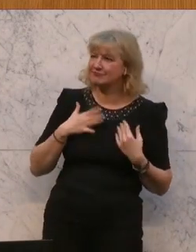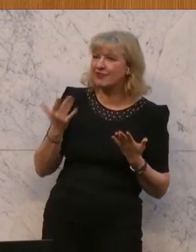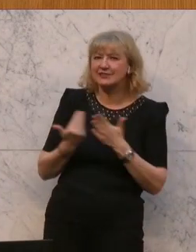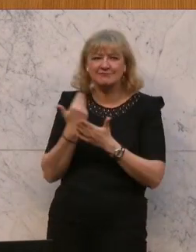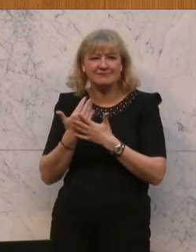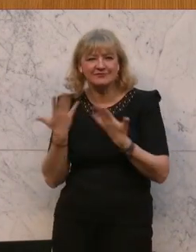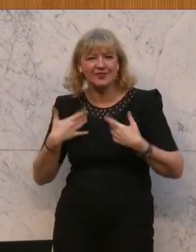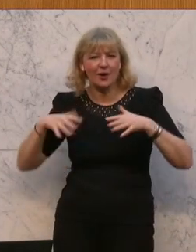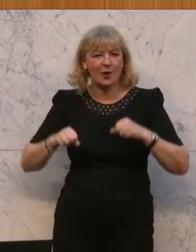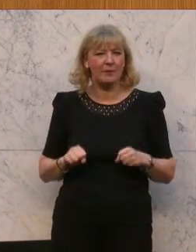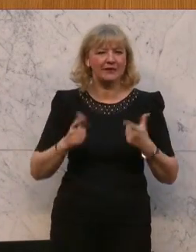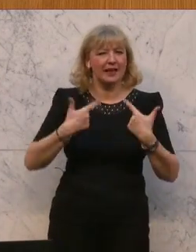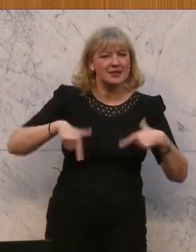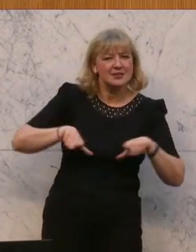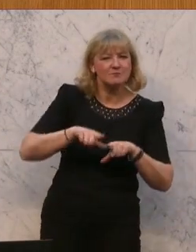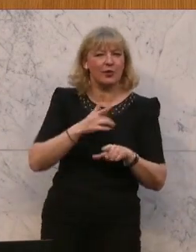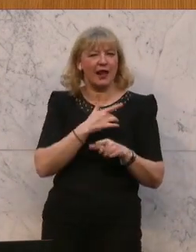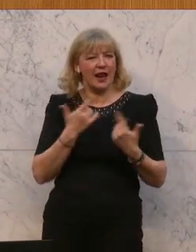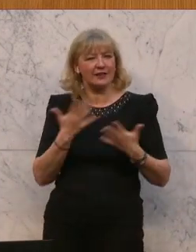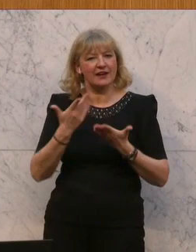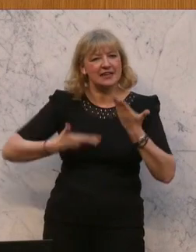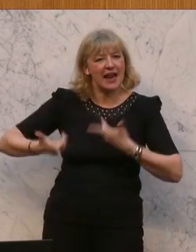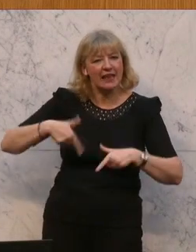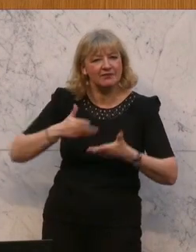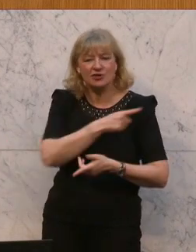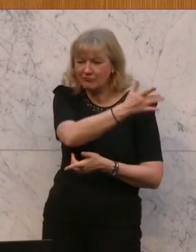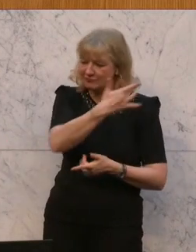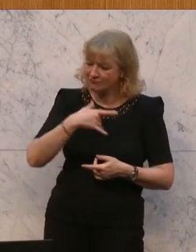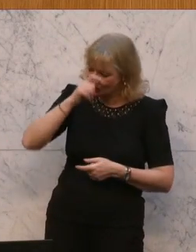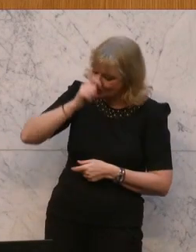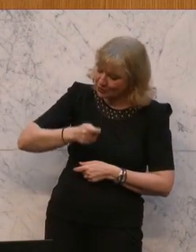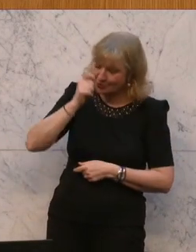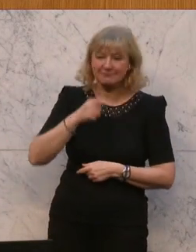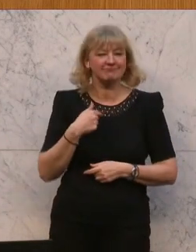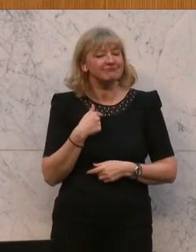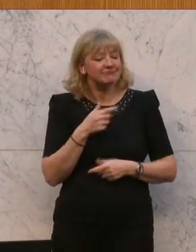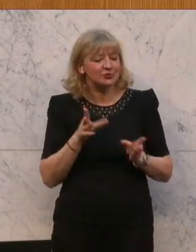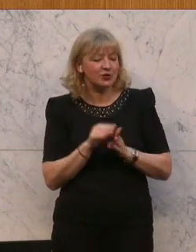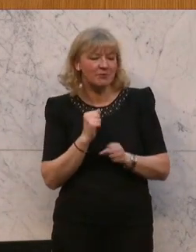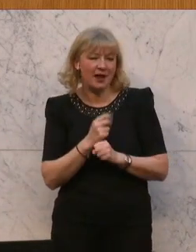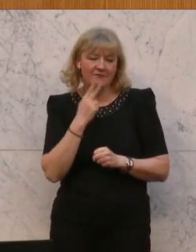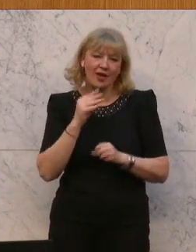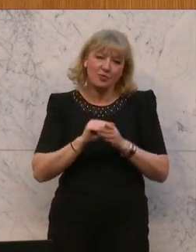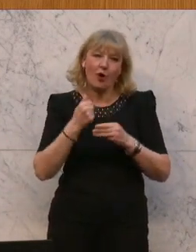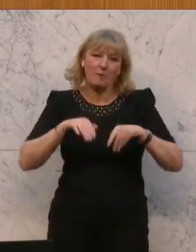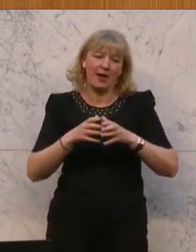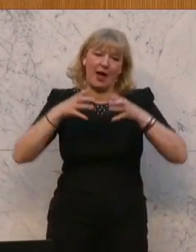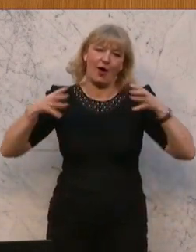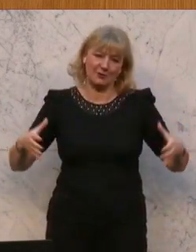Landwirtschaftskammer Burgenland, aber insgesamt der Landwirtschaft in Österreich geschätzt wird. Und wir wollen diese Kooperation auch ausbauen. Herzlichen Dank.